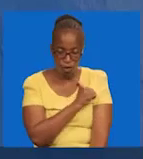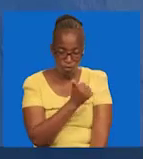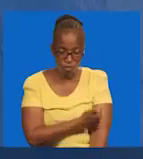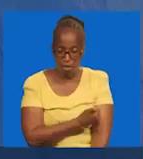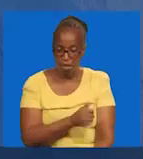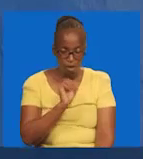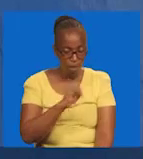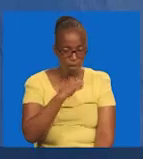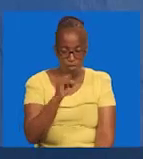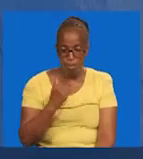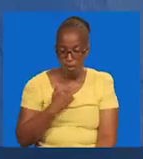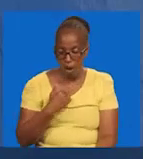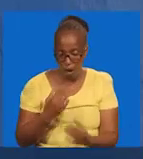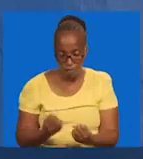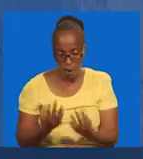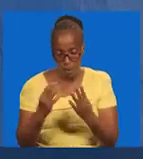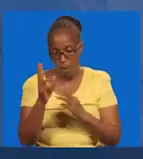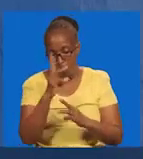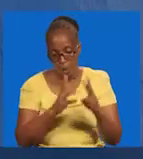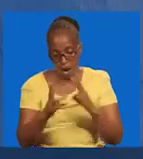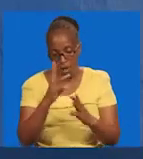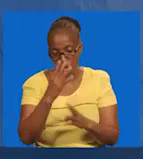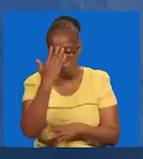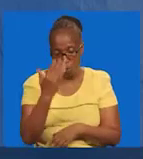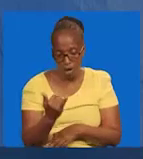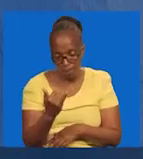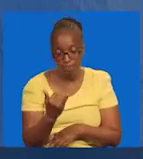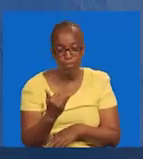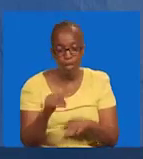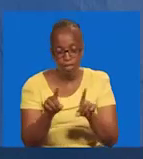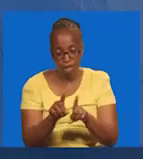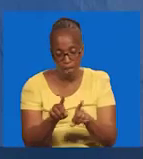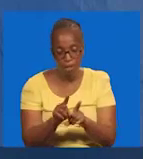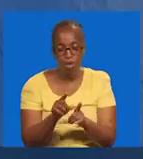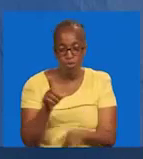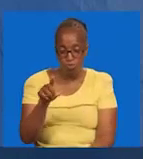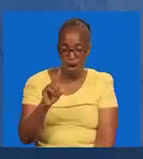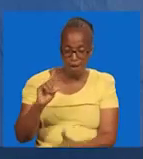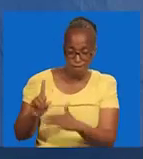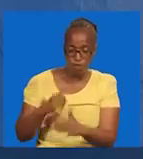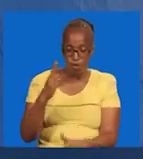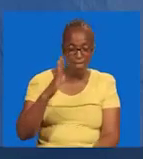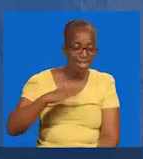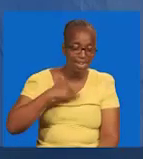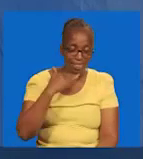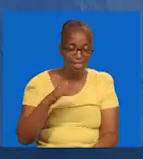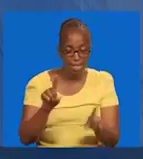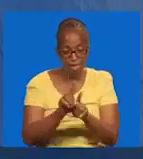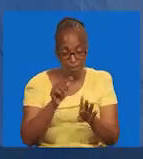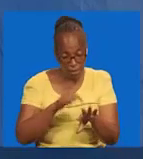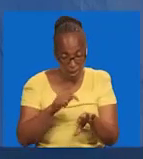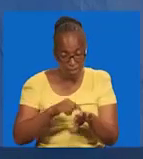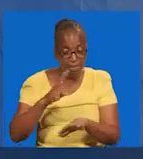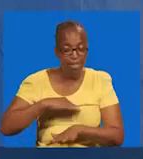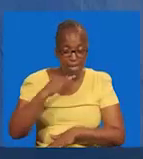Akuna kuwa na wasiwasi tena. Maisha ni mwetu. Kwa sababu. Ata kifo umekishinda. Ata wakati.